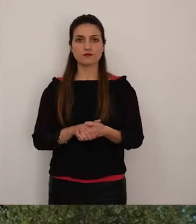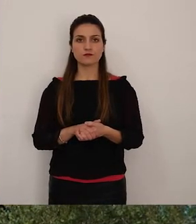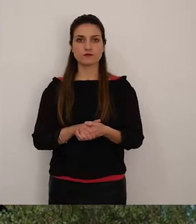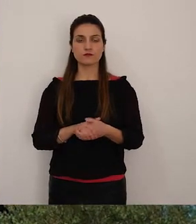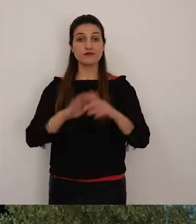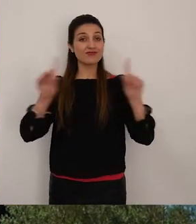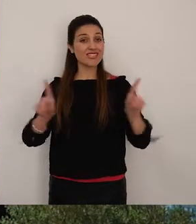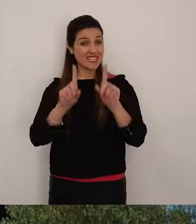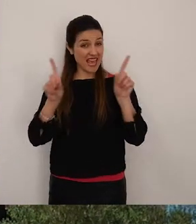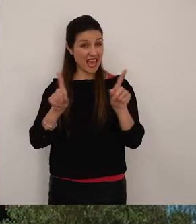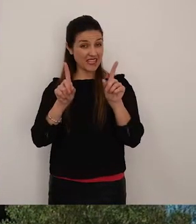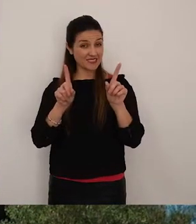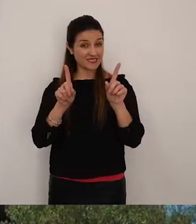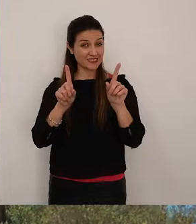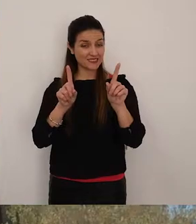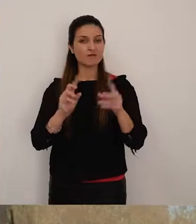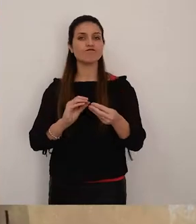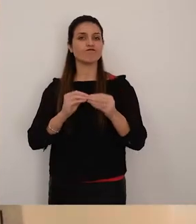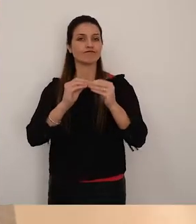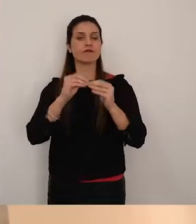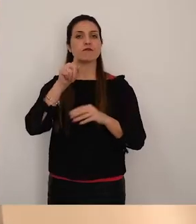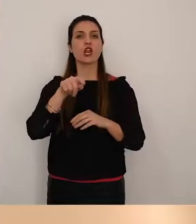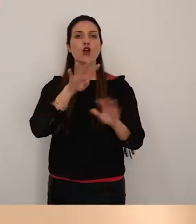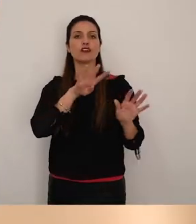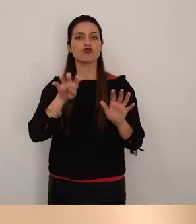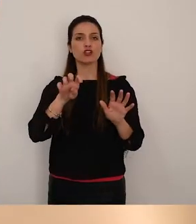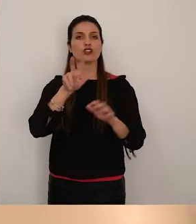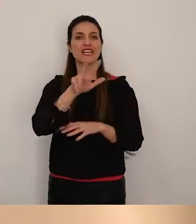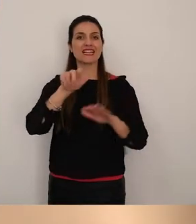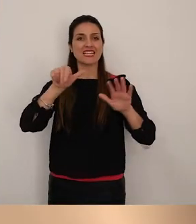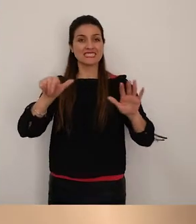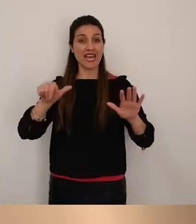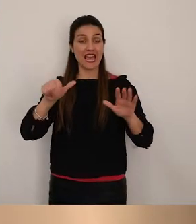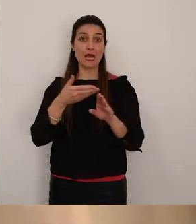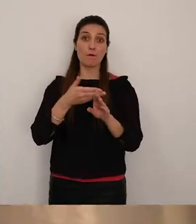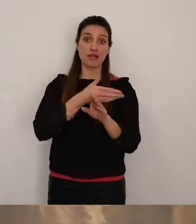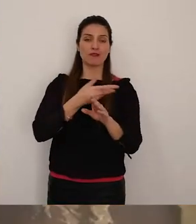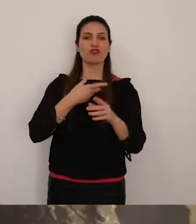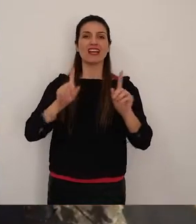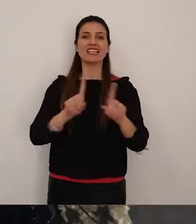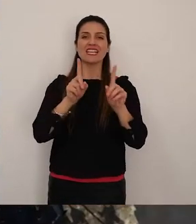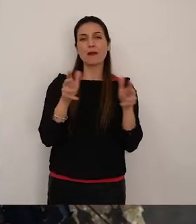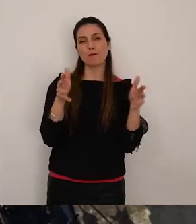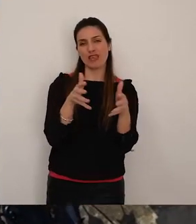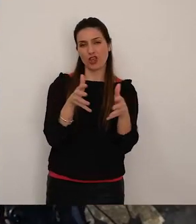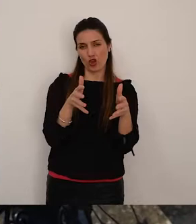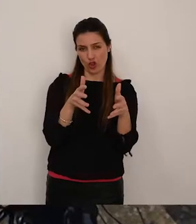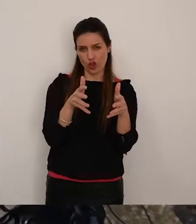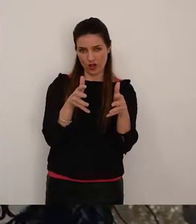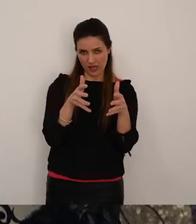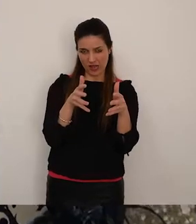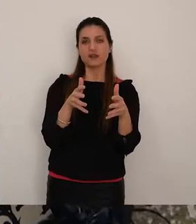la cappella fu edificata nel 1936 su una presistente cappella rupestre di piccole dimensioni